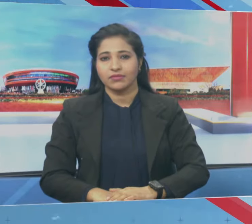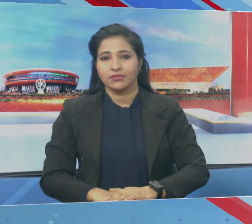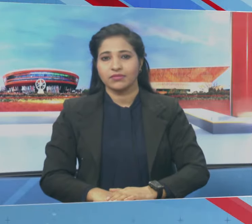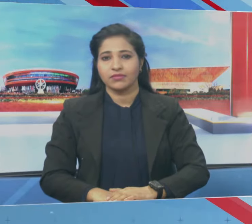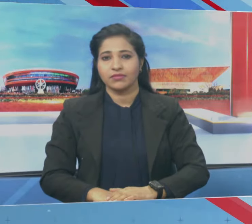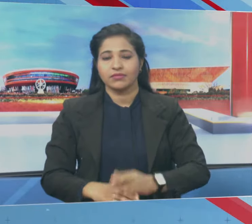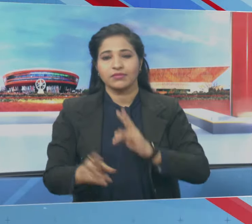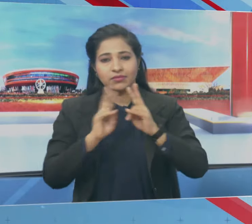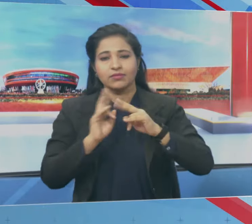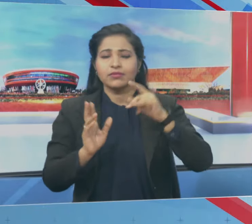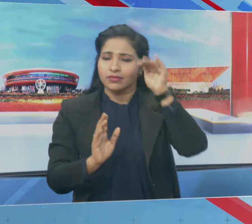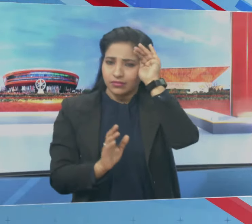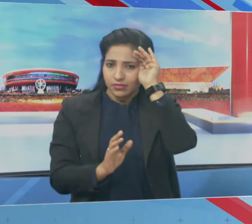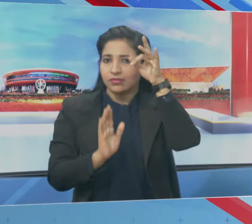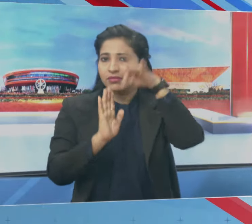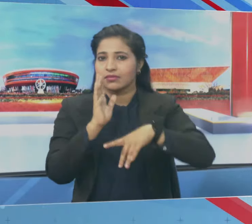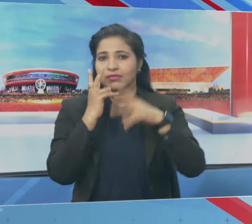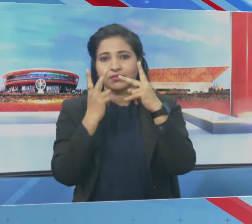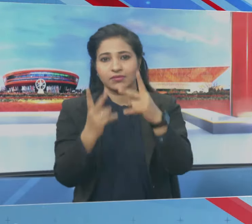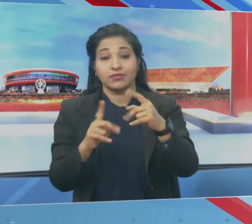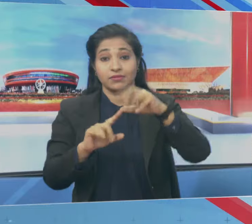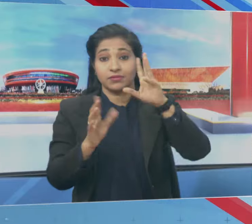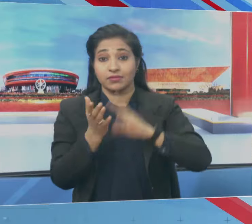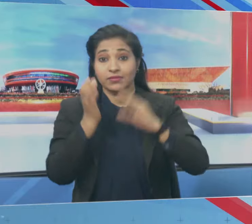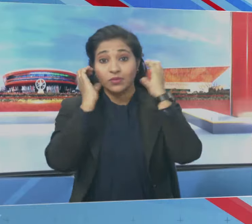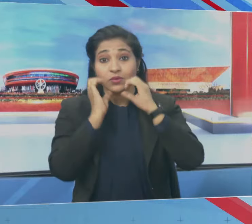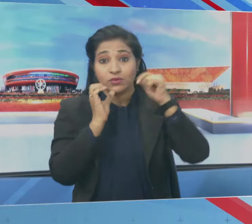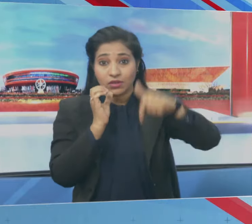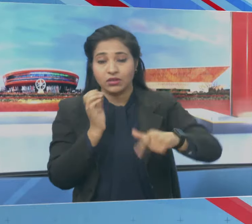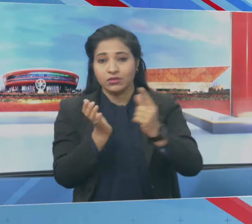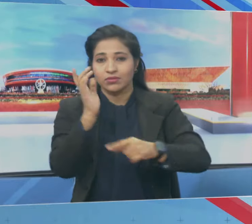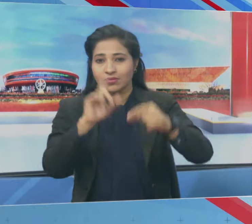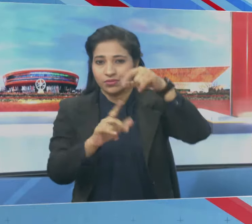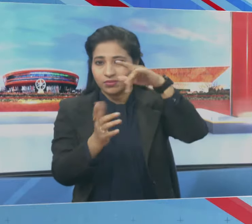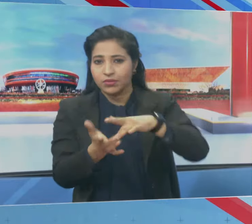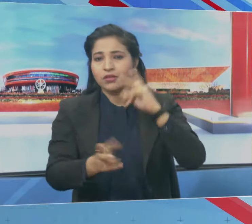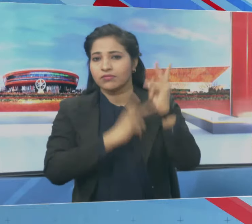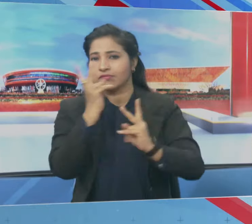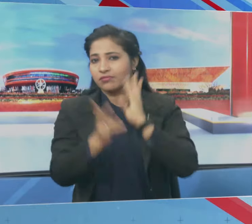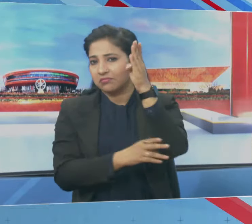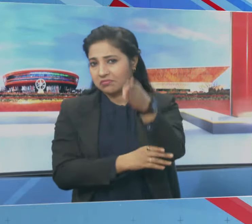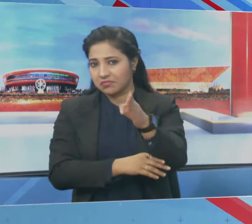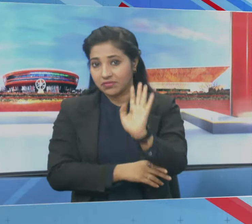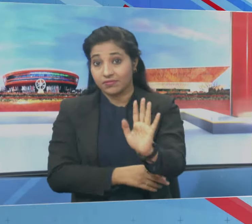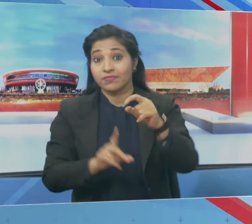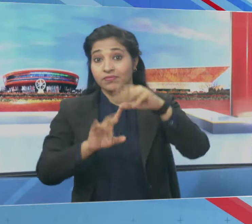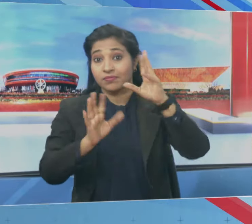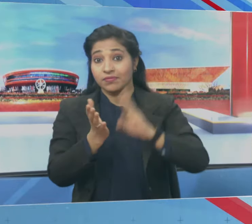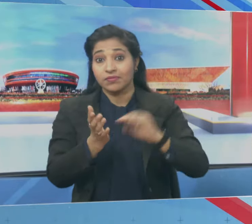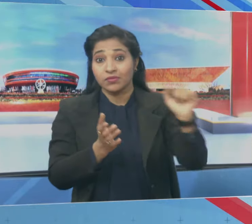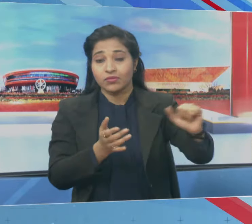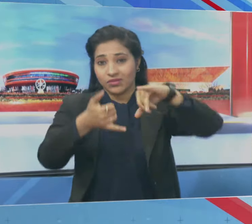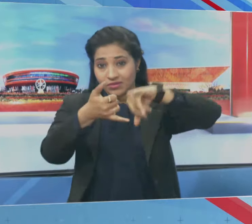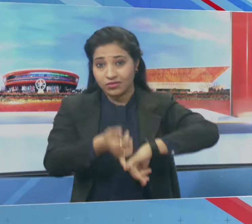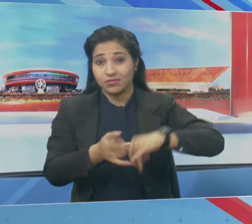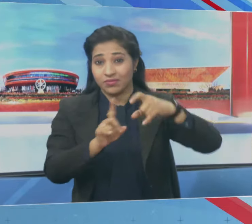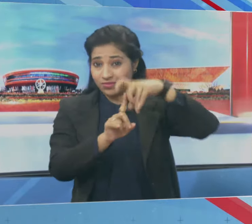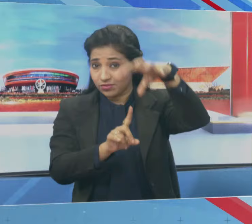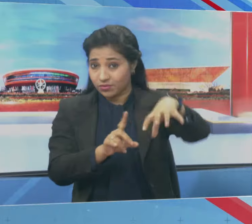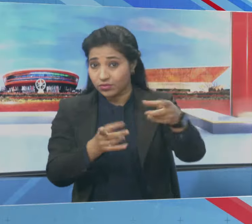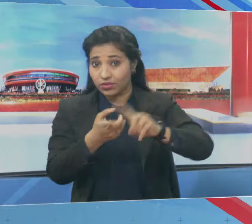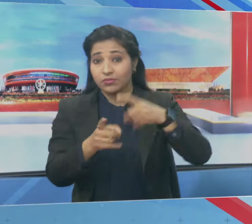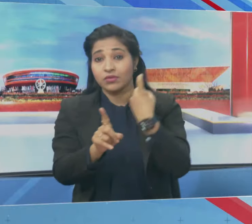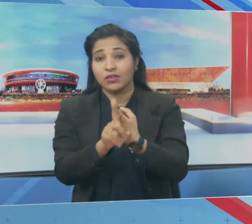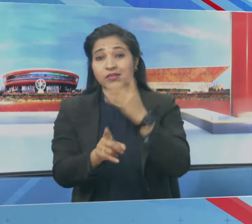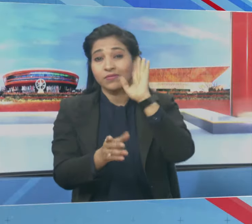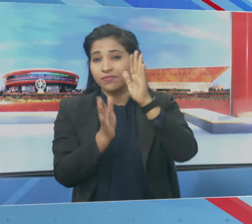अब खबरी विस्तार से प्रधान मंत्री नरेंद्र मोदी आजुत्तर प्रदेश के दोरे पर रहेंगे प्रधान मंत्री संभल जिले में श्रीकल की